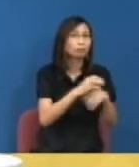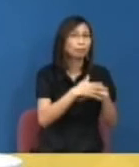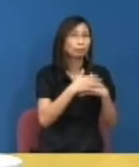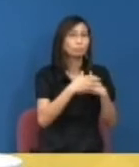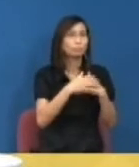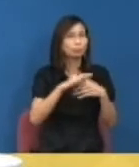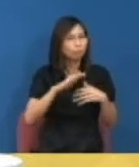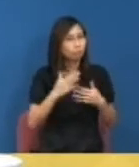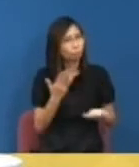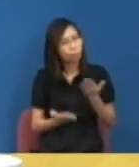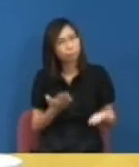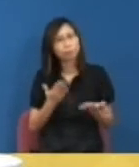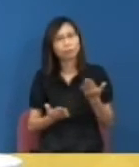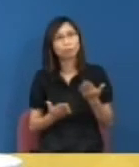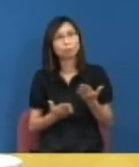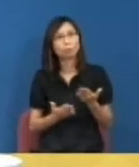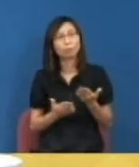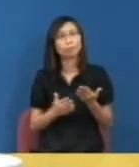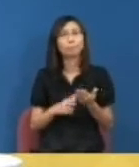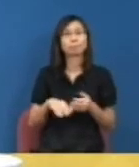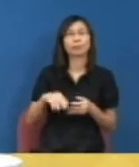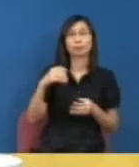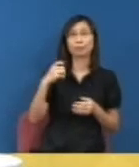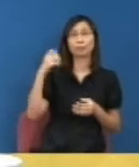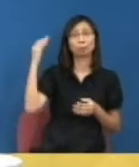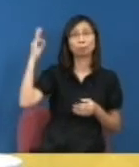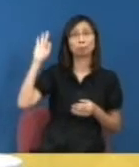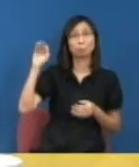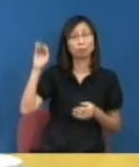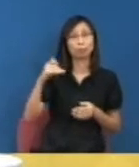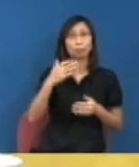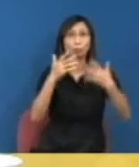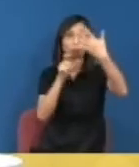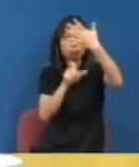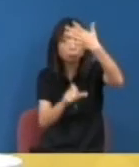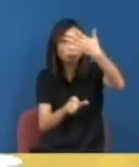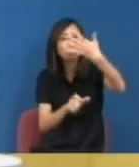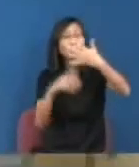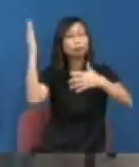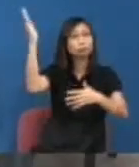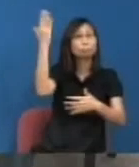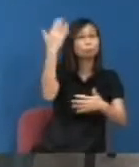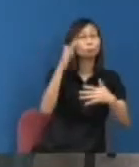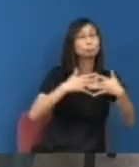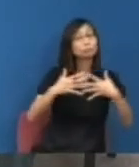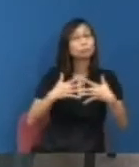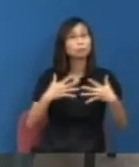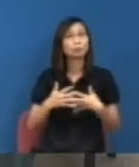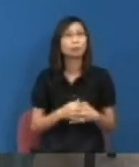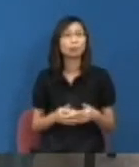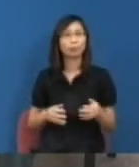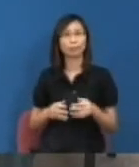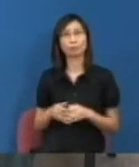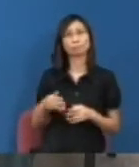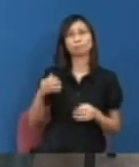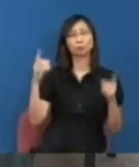是巴黎五月風暴之後就說要找學生代表進去職工代表進去這就是另外一回